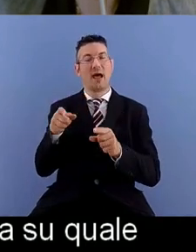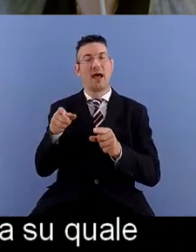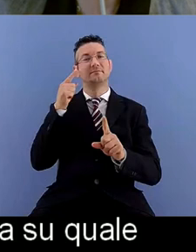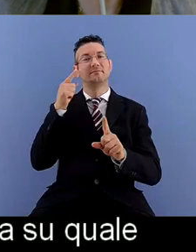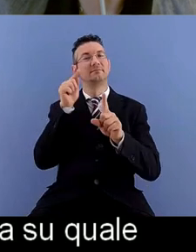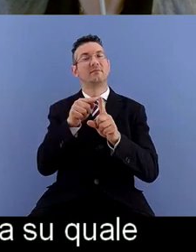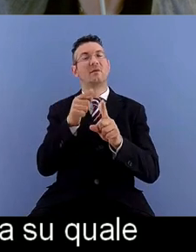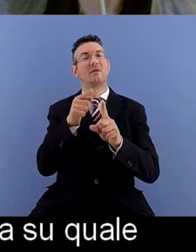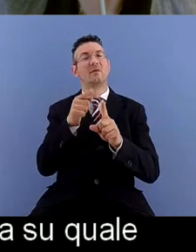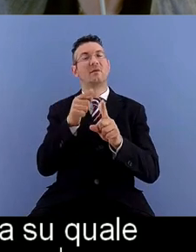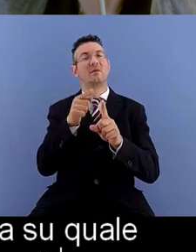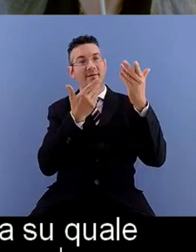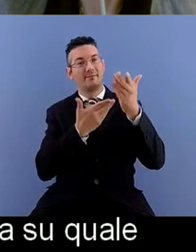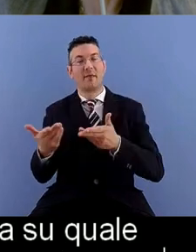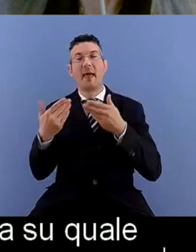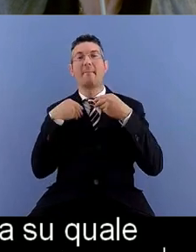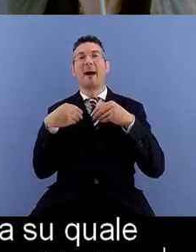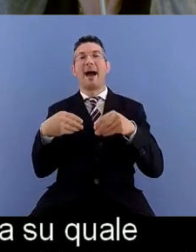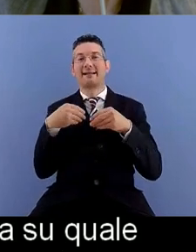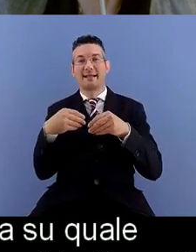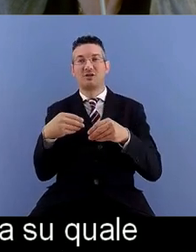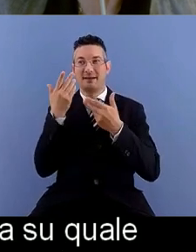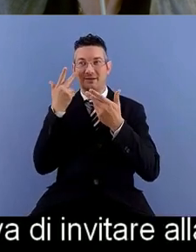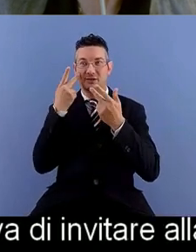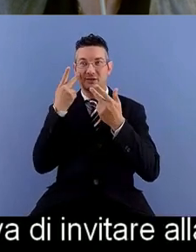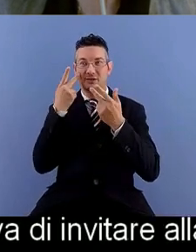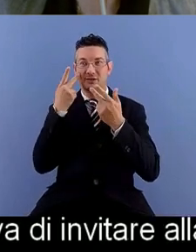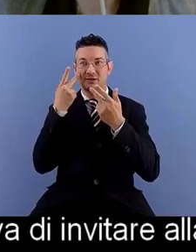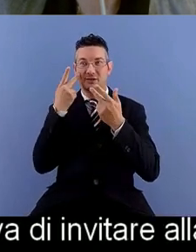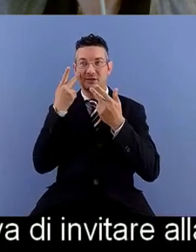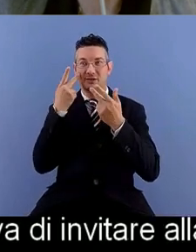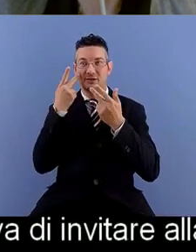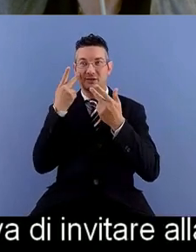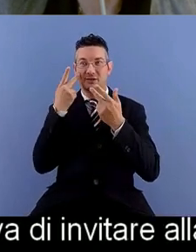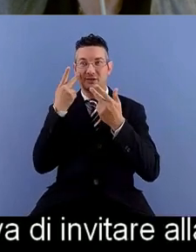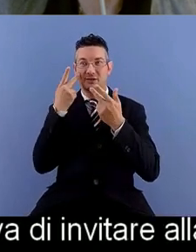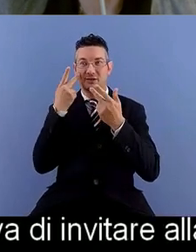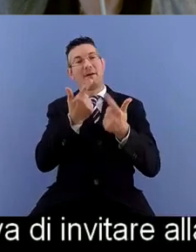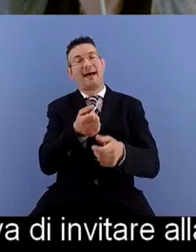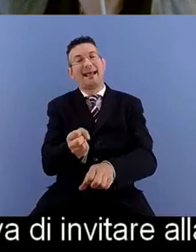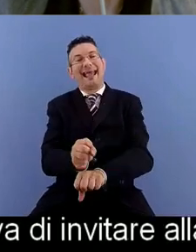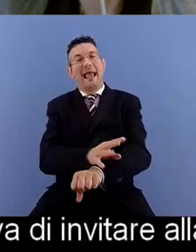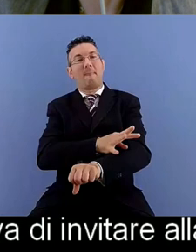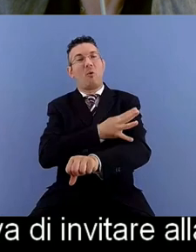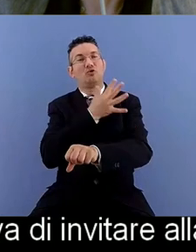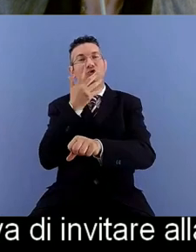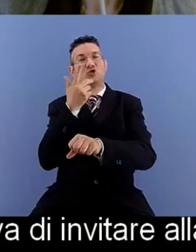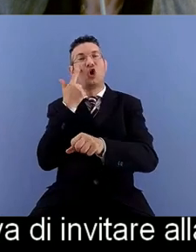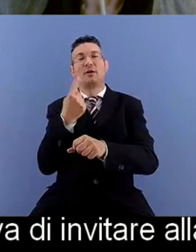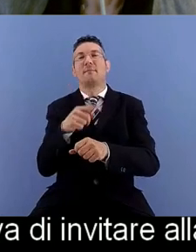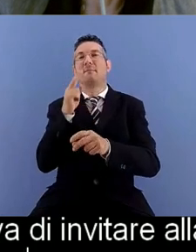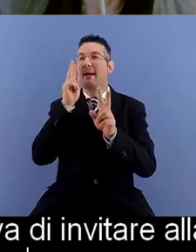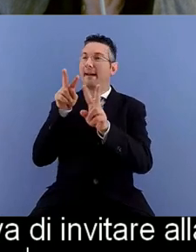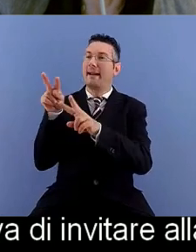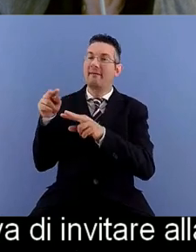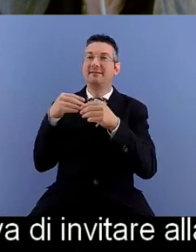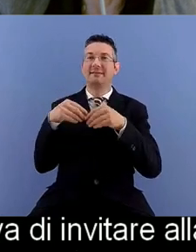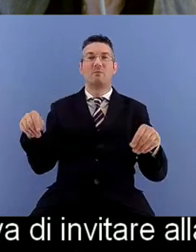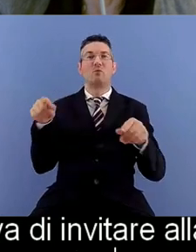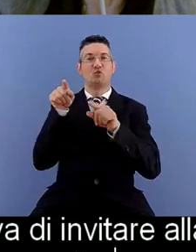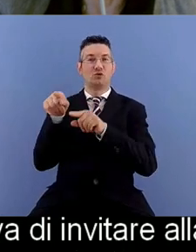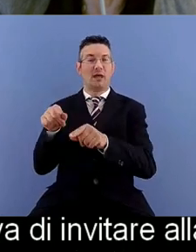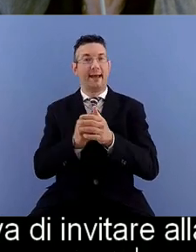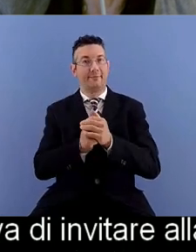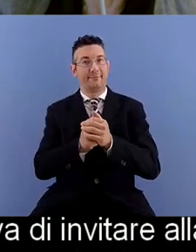partecipazione e quindi di anticipare un po' le emozioni della visita museale il titolo